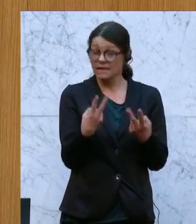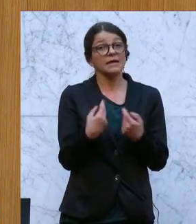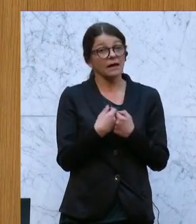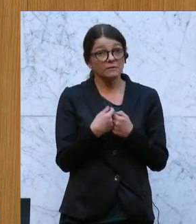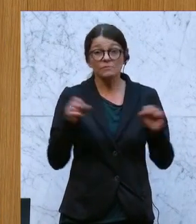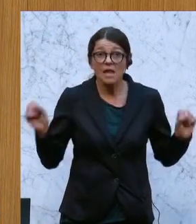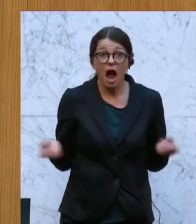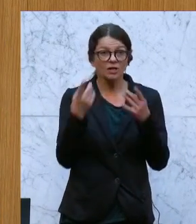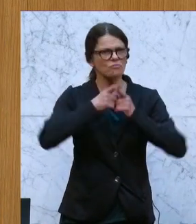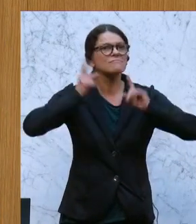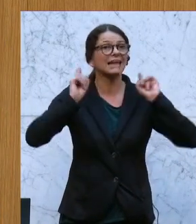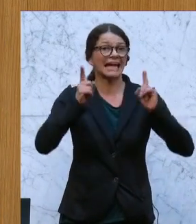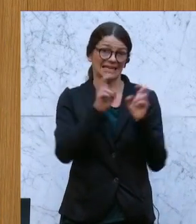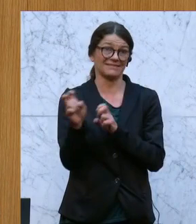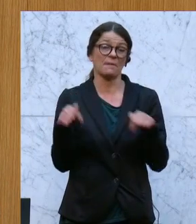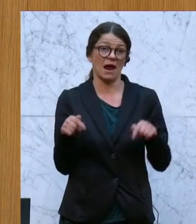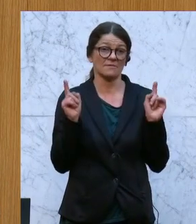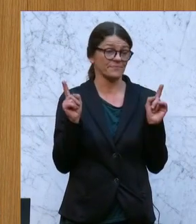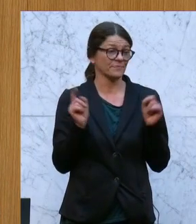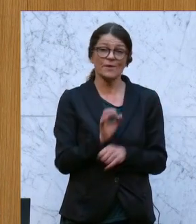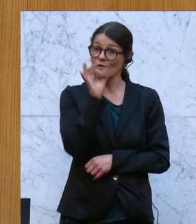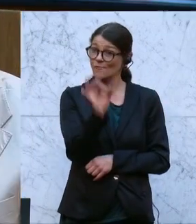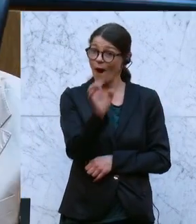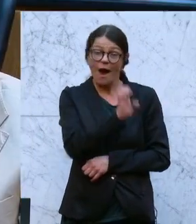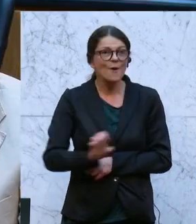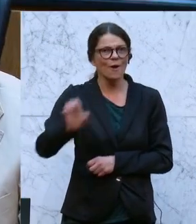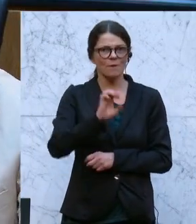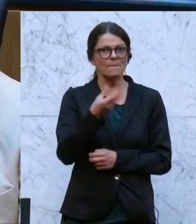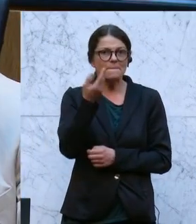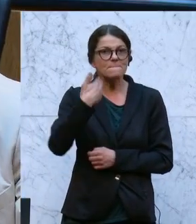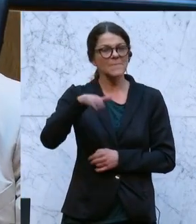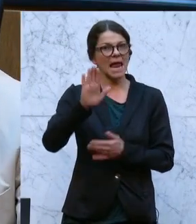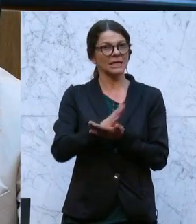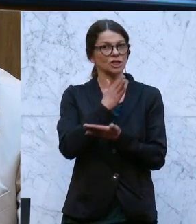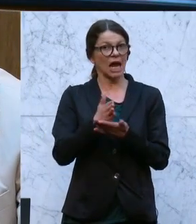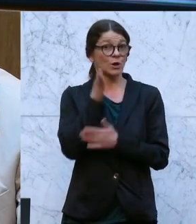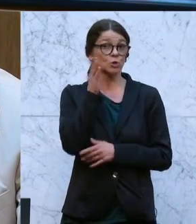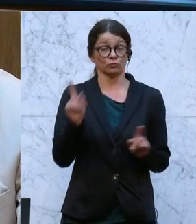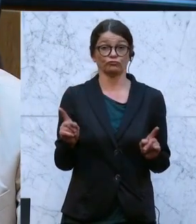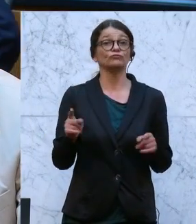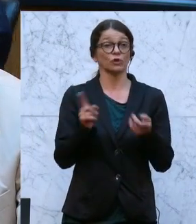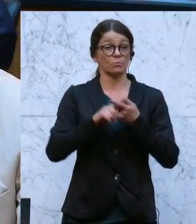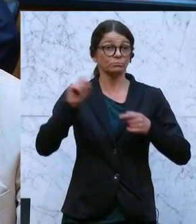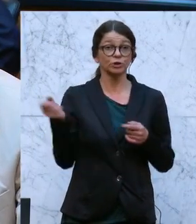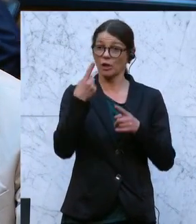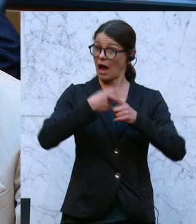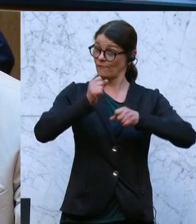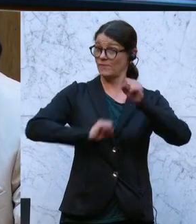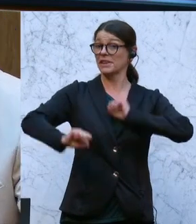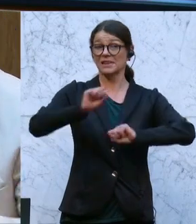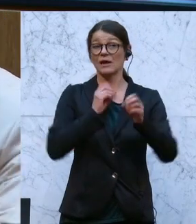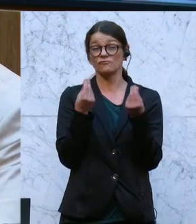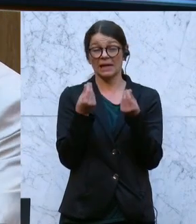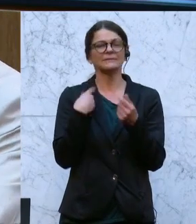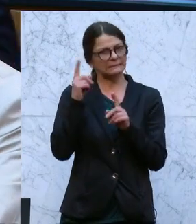und dringende Thema für ein Europa mit mehr Entscheidungs-, Zukunfts und vor allem Verteidigungsfähigkeit